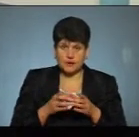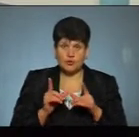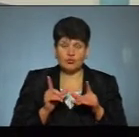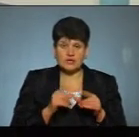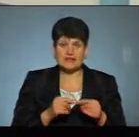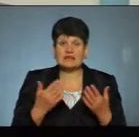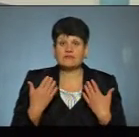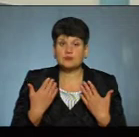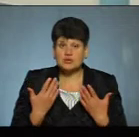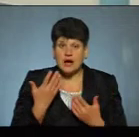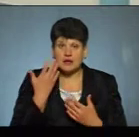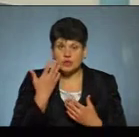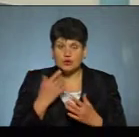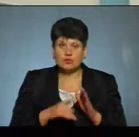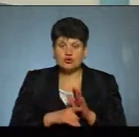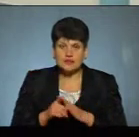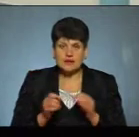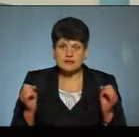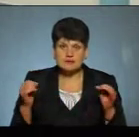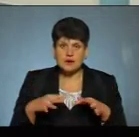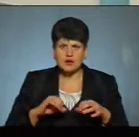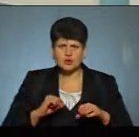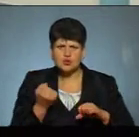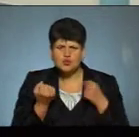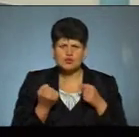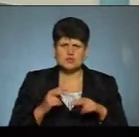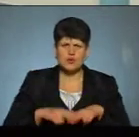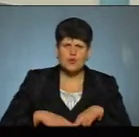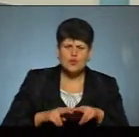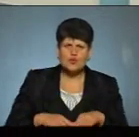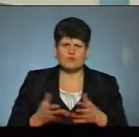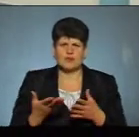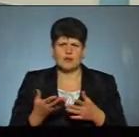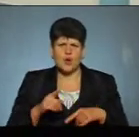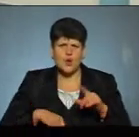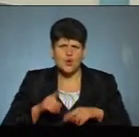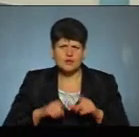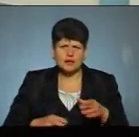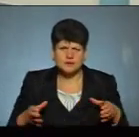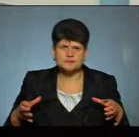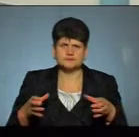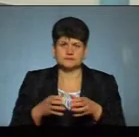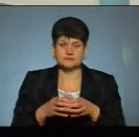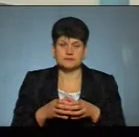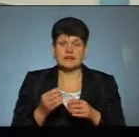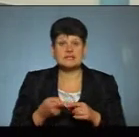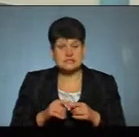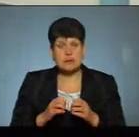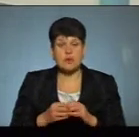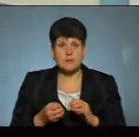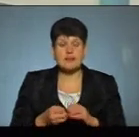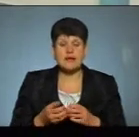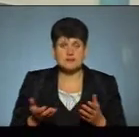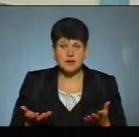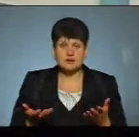десь на відпочинок, але коли починають збиратися друзі, кумов'я і родини, і об'єднуватись родини, це проблематика. Вона